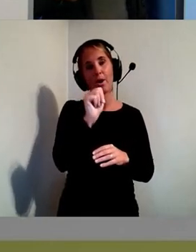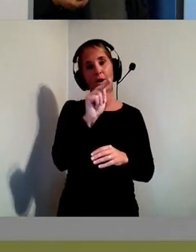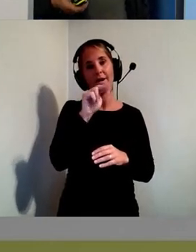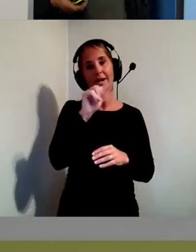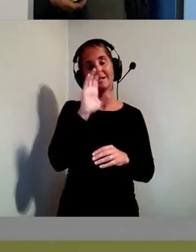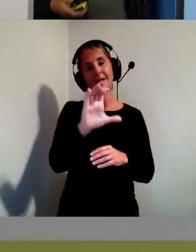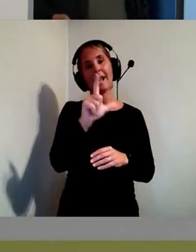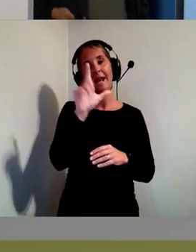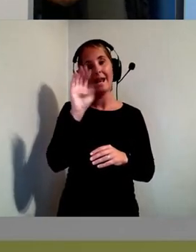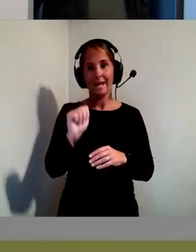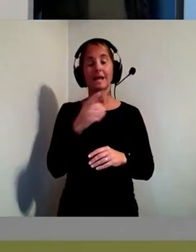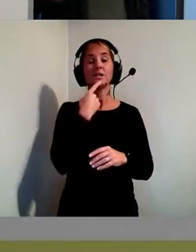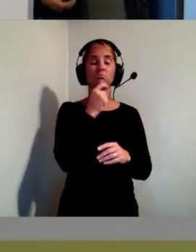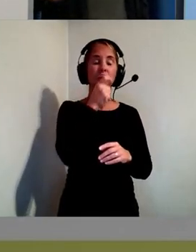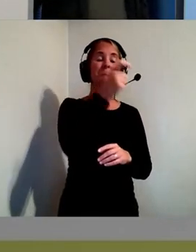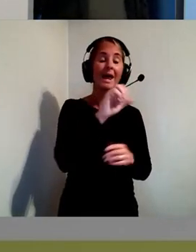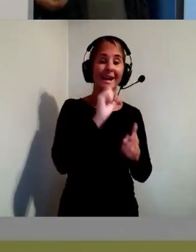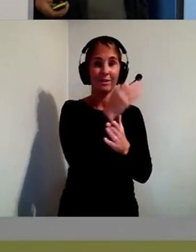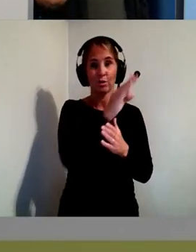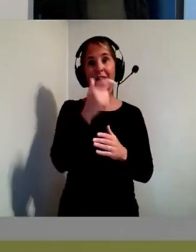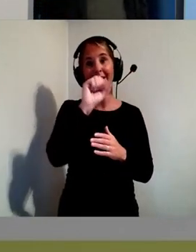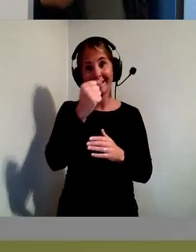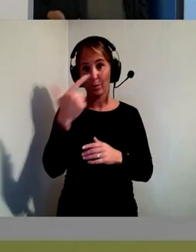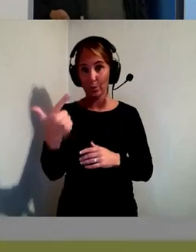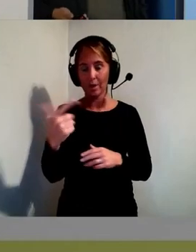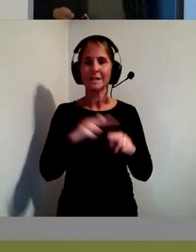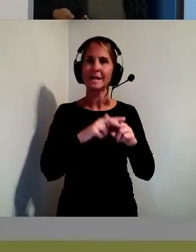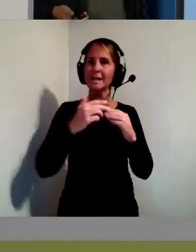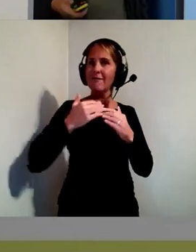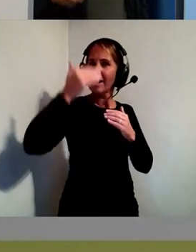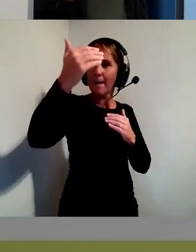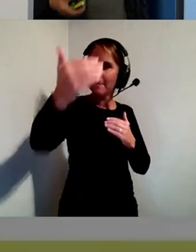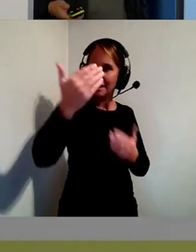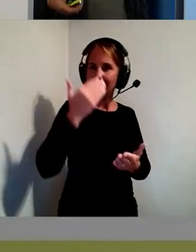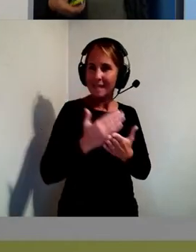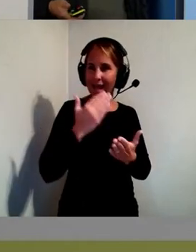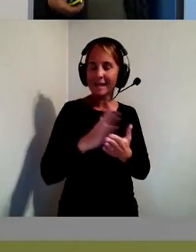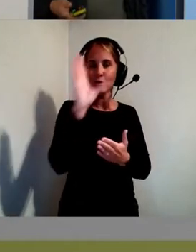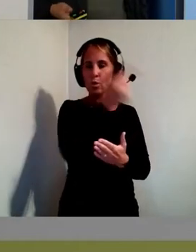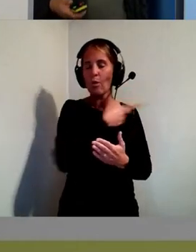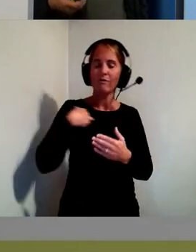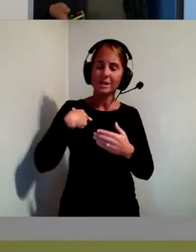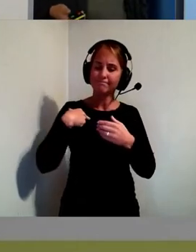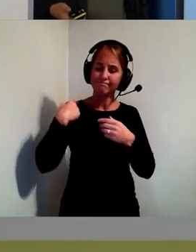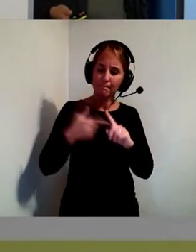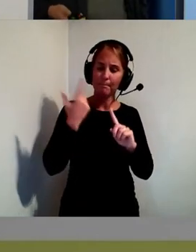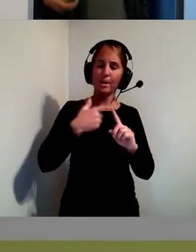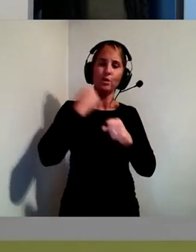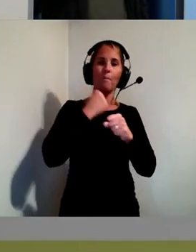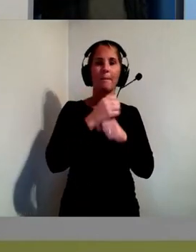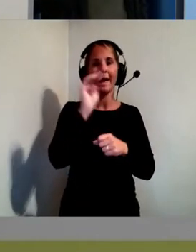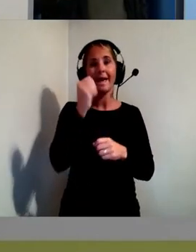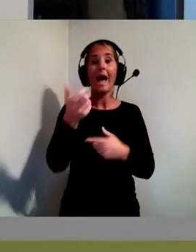han sa det här. Det känns framtidssäkrat när vi tar tag i e-handeln framöver.